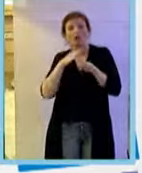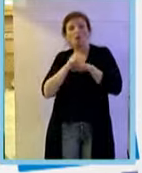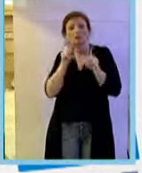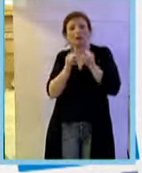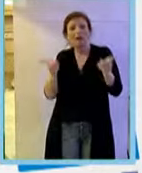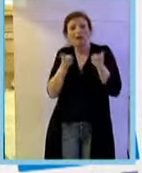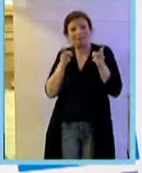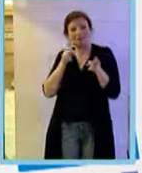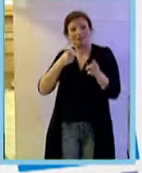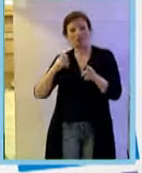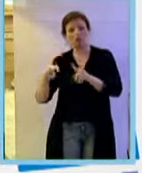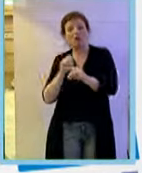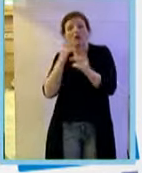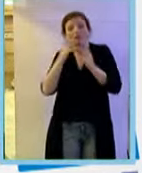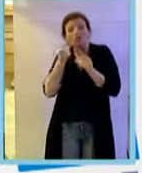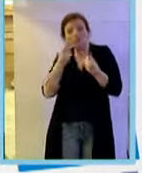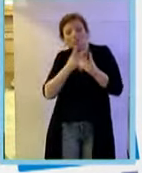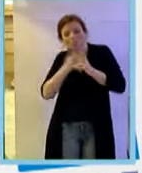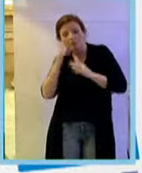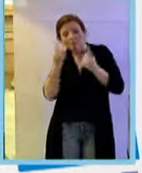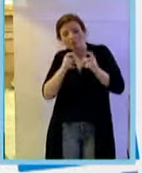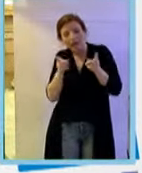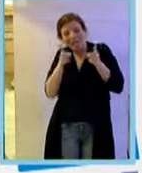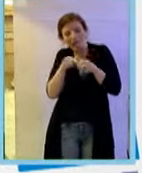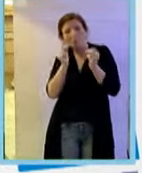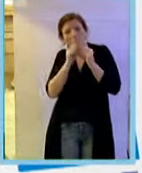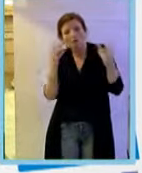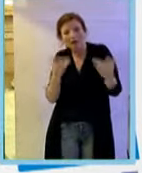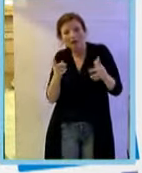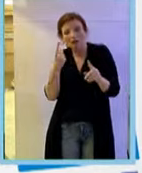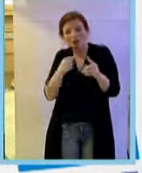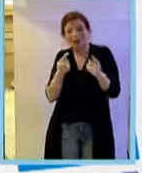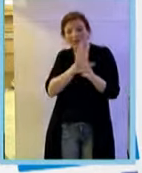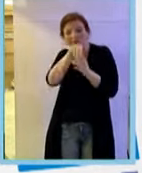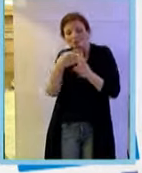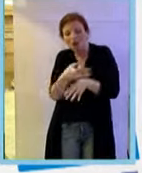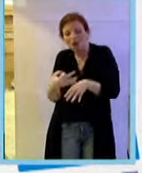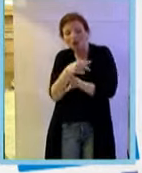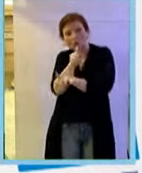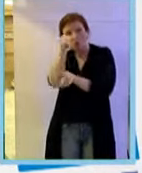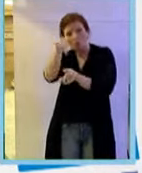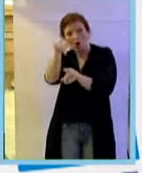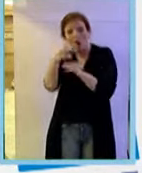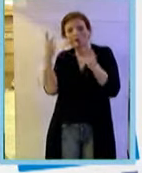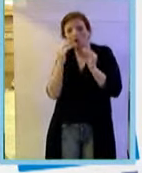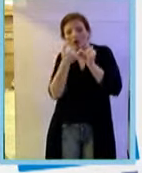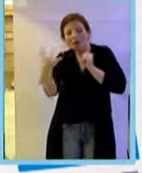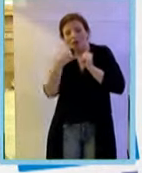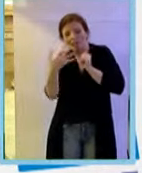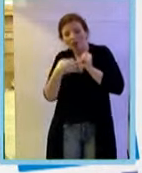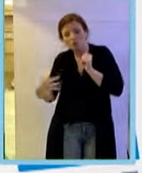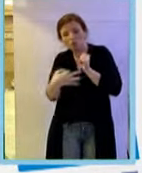Abbiamo testato cosa potesse fare questo anticorpo nella molecola tumorale. Una linea cellulare